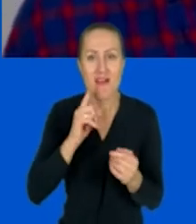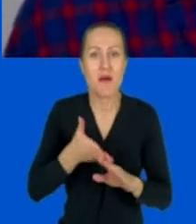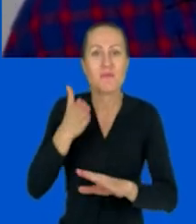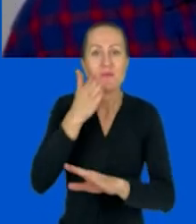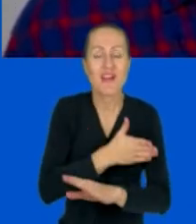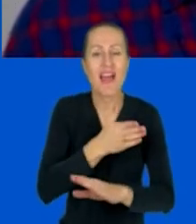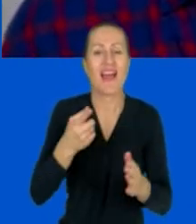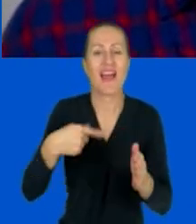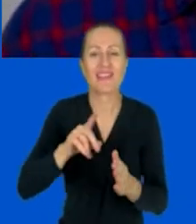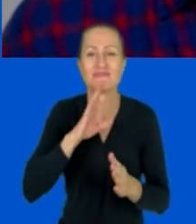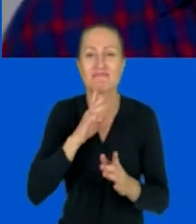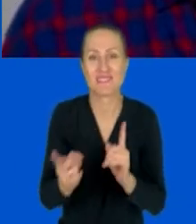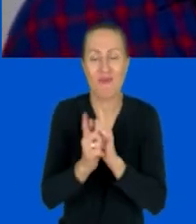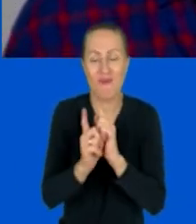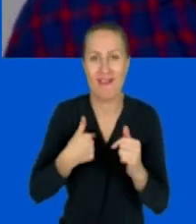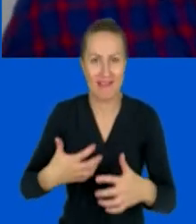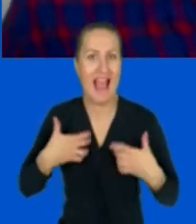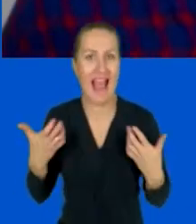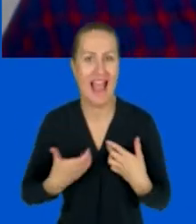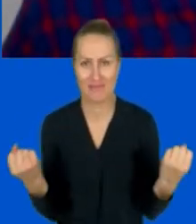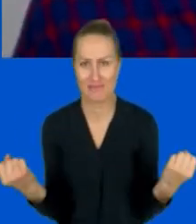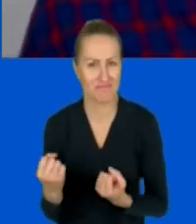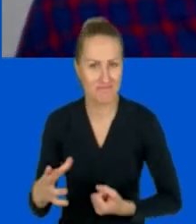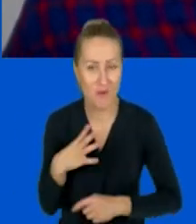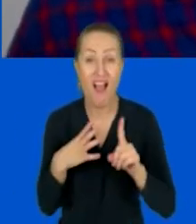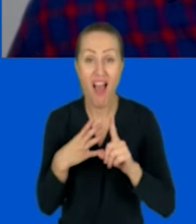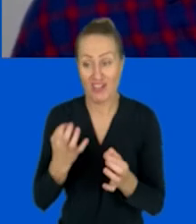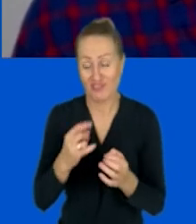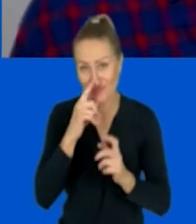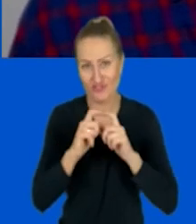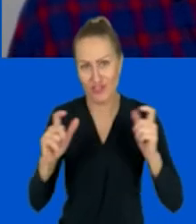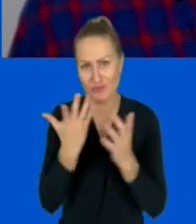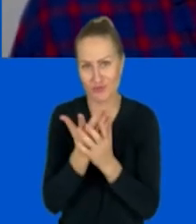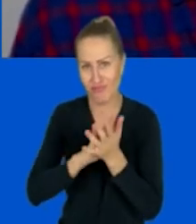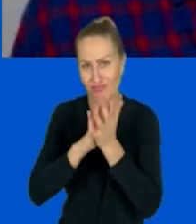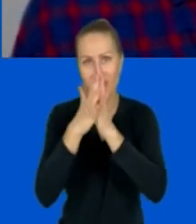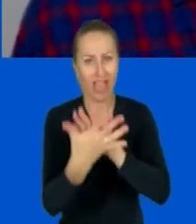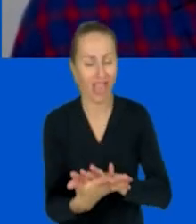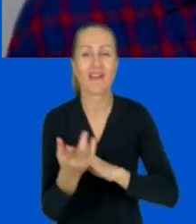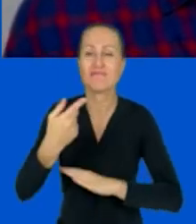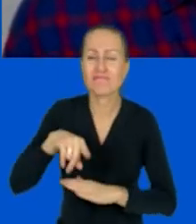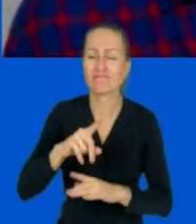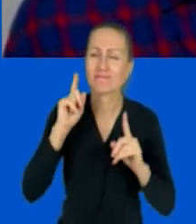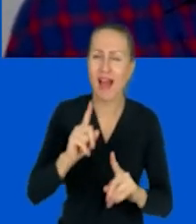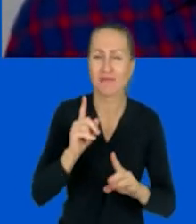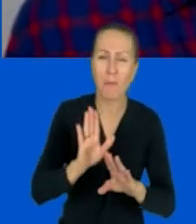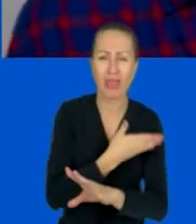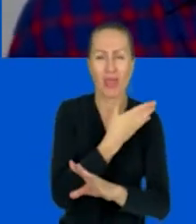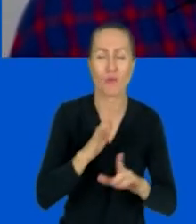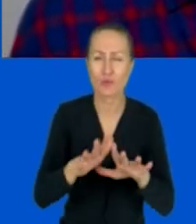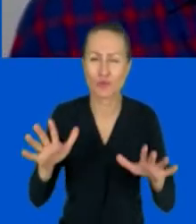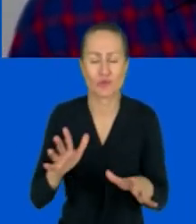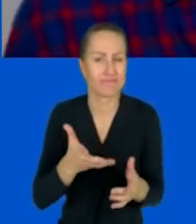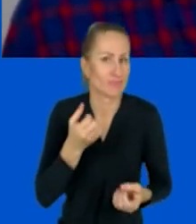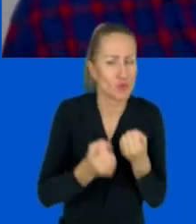bym powiedział, ekscytację. Niestety czas się zmienia, za nami bardzo wiele przeróżnych cięższych i